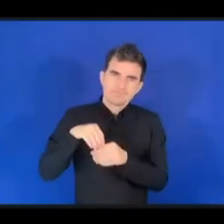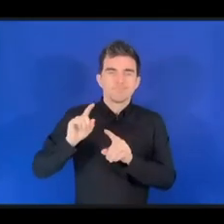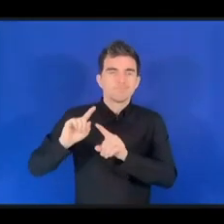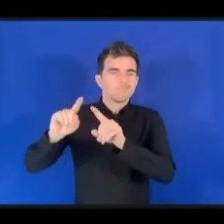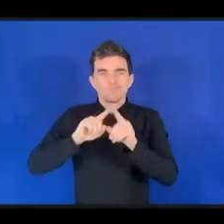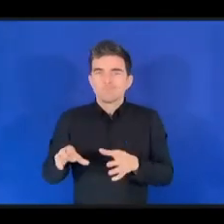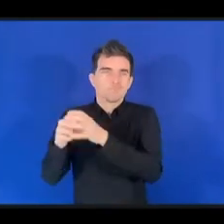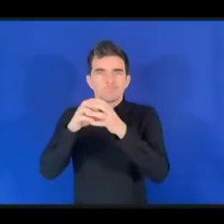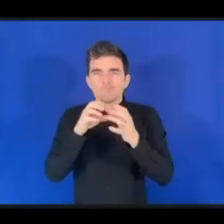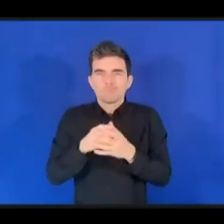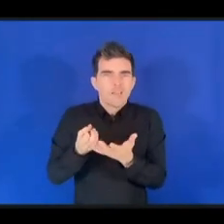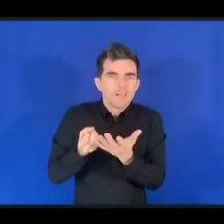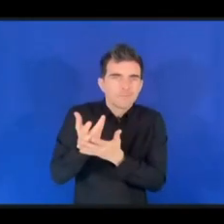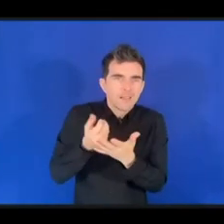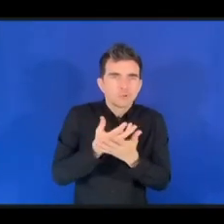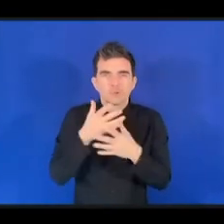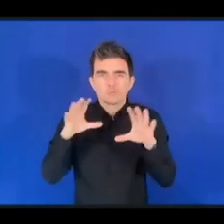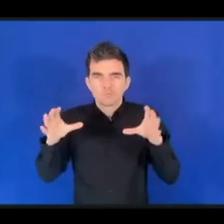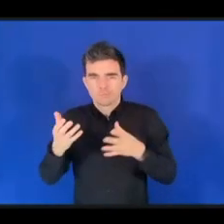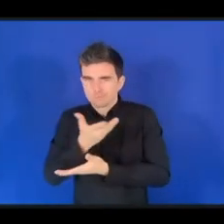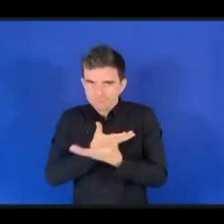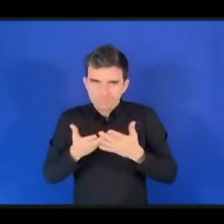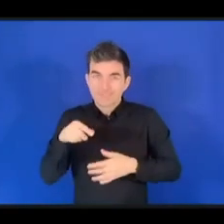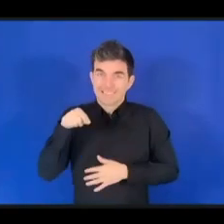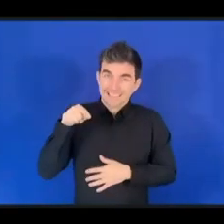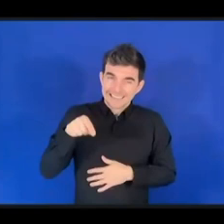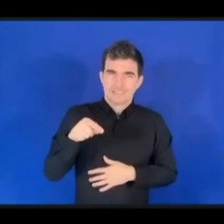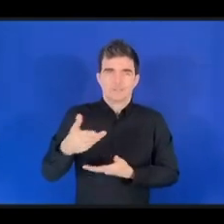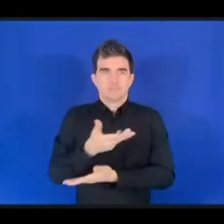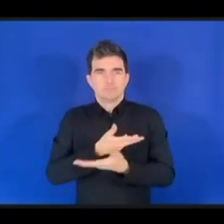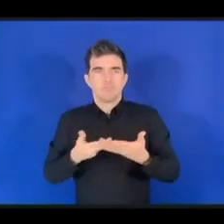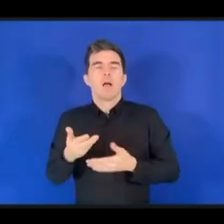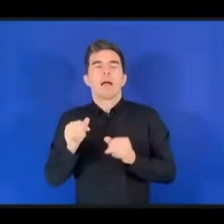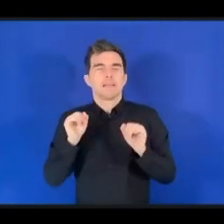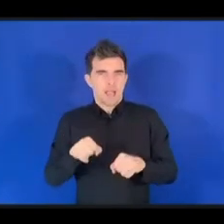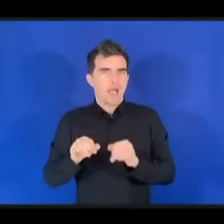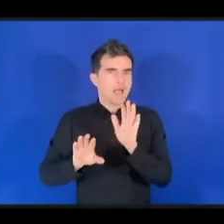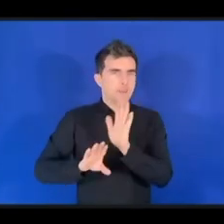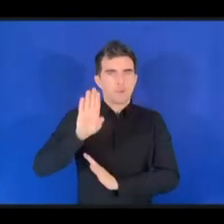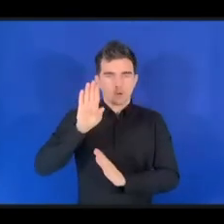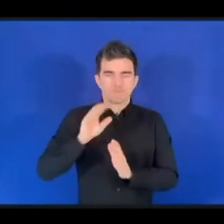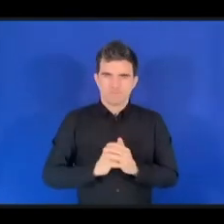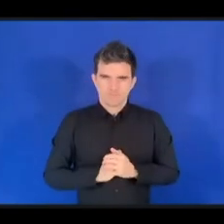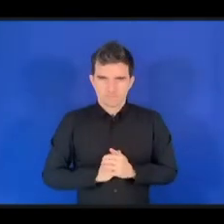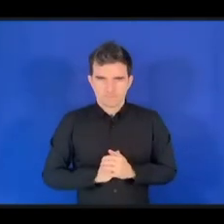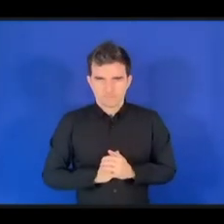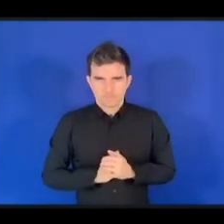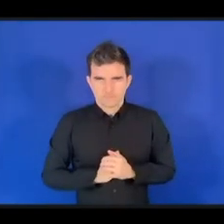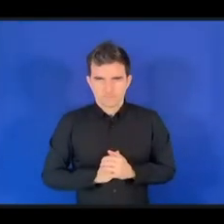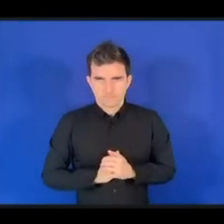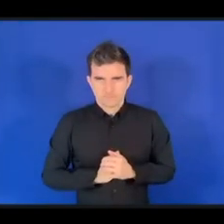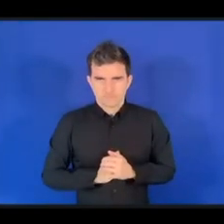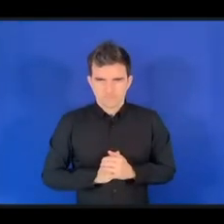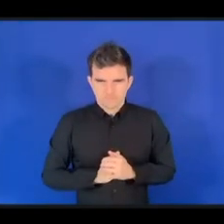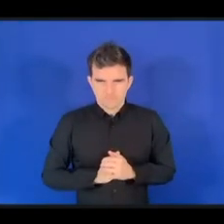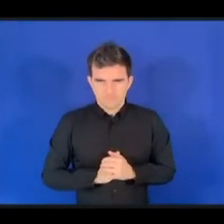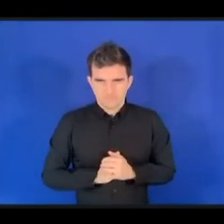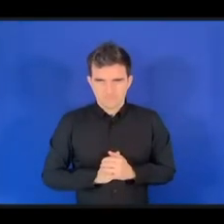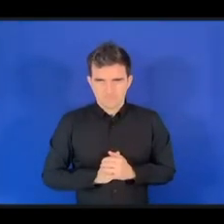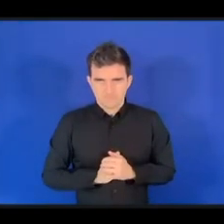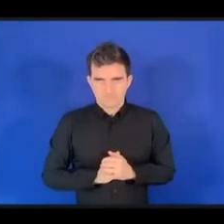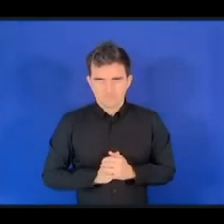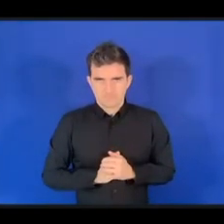конституционной группы с участием множества заинтересованных сторон. Мы считаем, что еще многое можно сделать, но для меня это очень ценно.